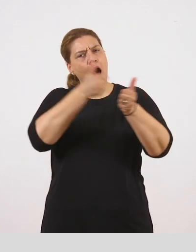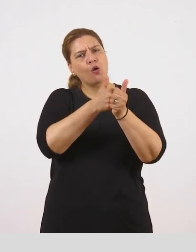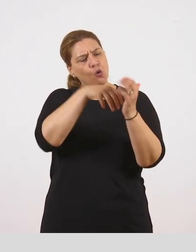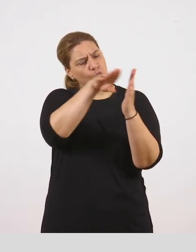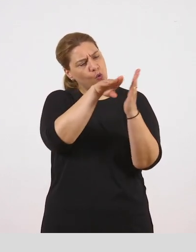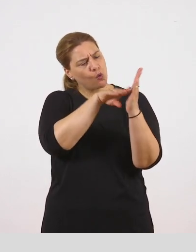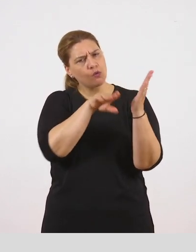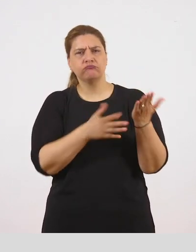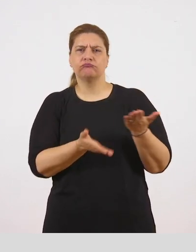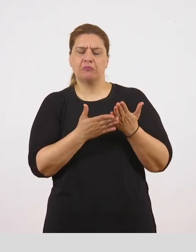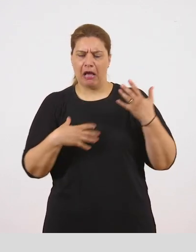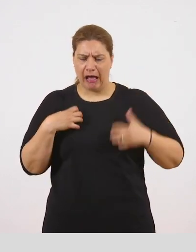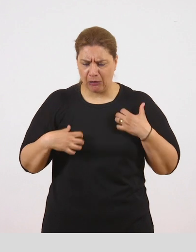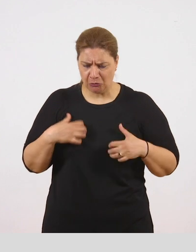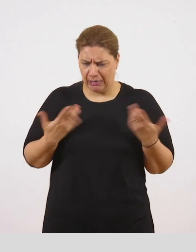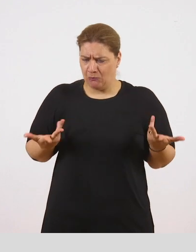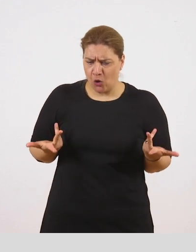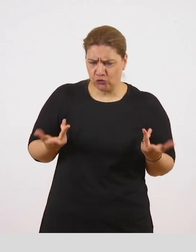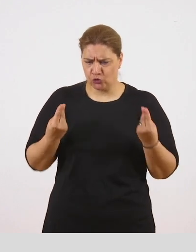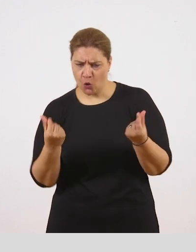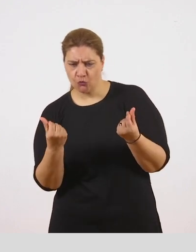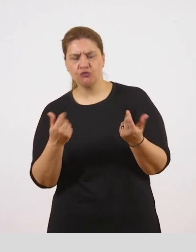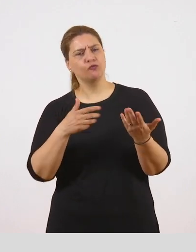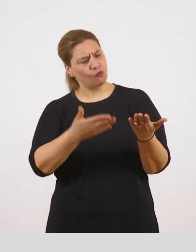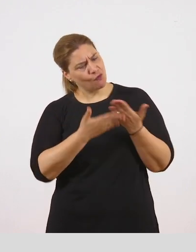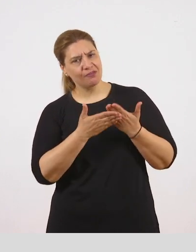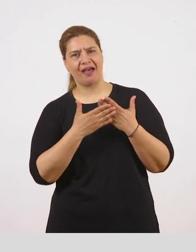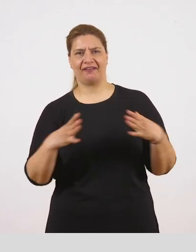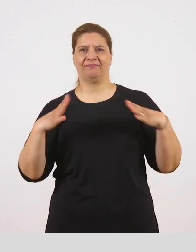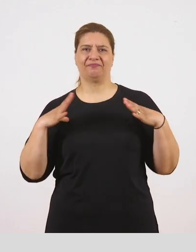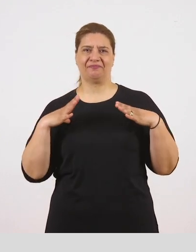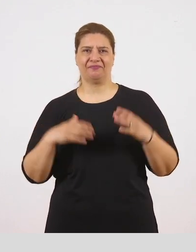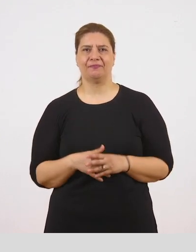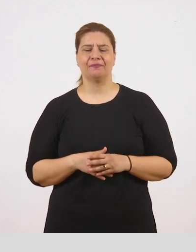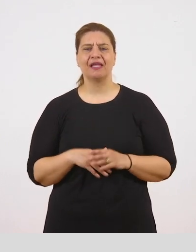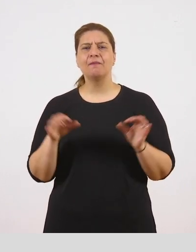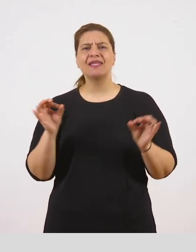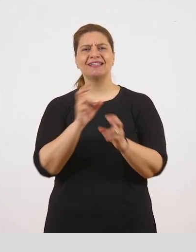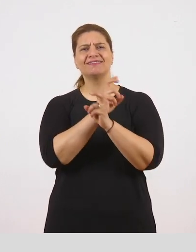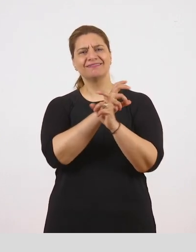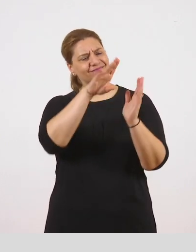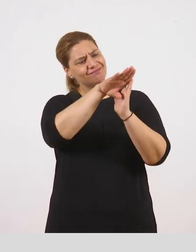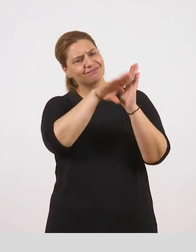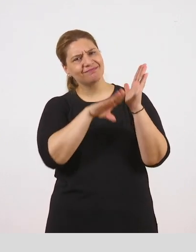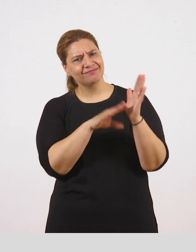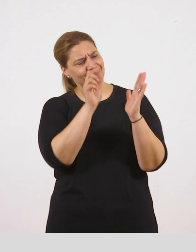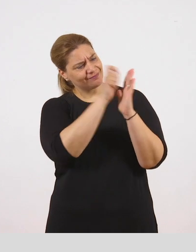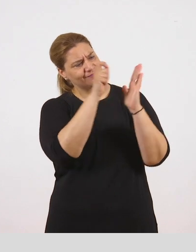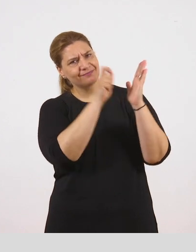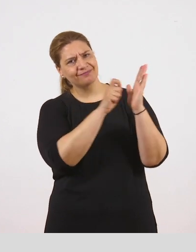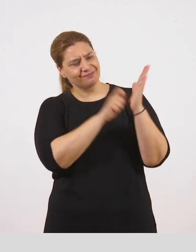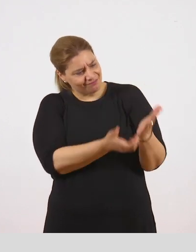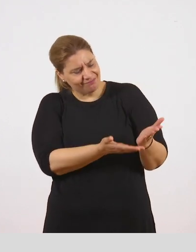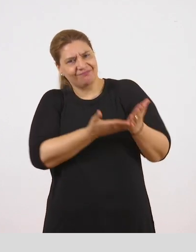γλιτώσει από την αγωνία, δεν ξέρω τι να γράψω, δεν ξέρω πώς να αρχίσω. Να δημιουργήσει ένα είδος σκελετού που θα μας στηρίξει τώρα που